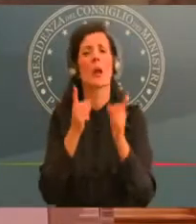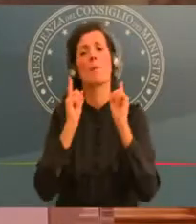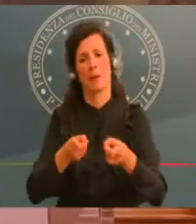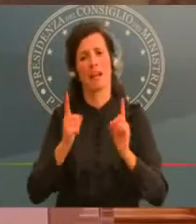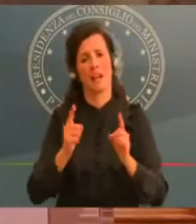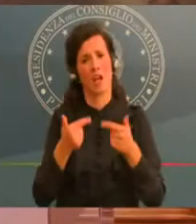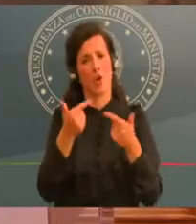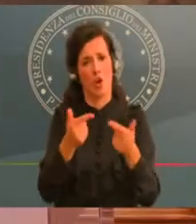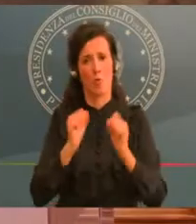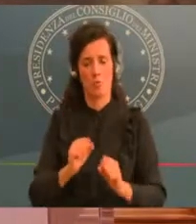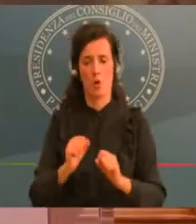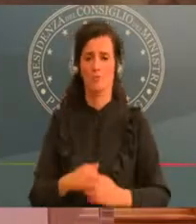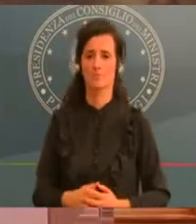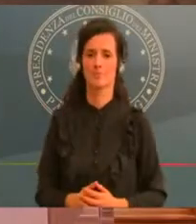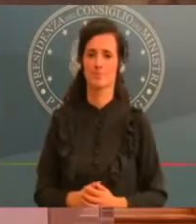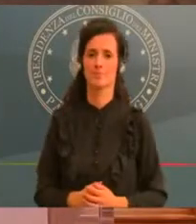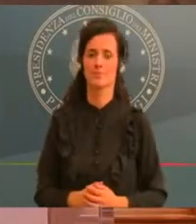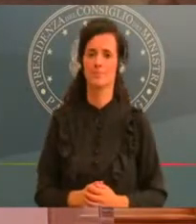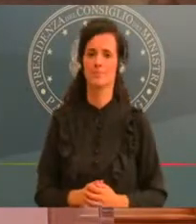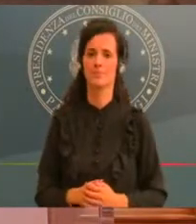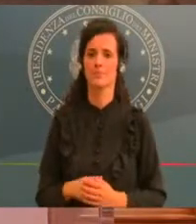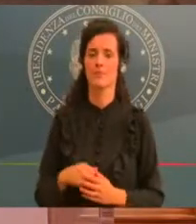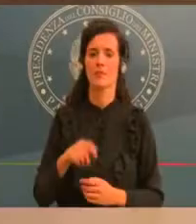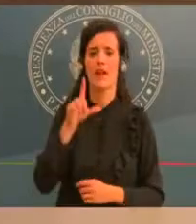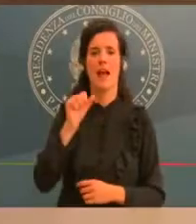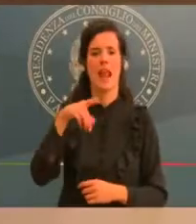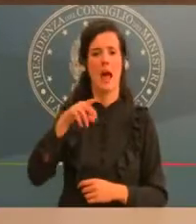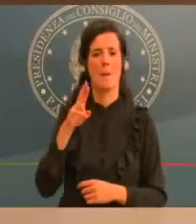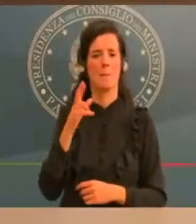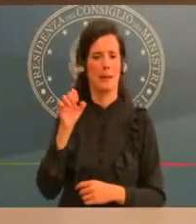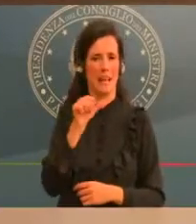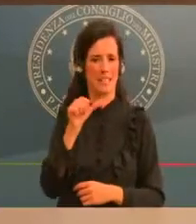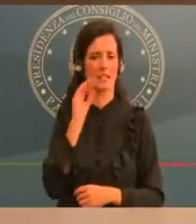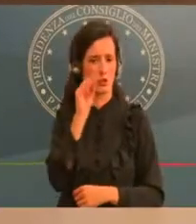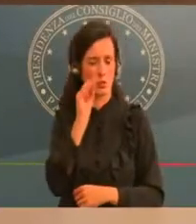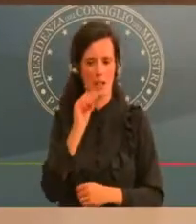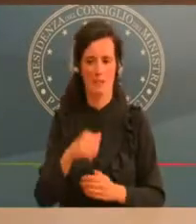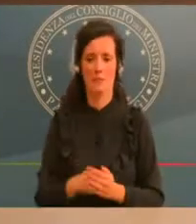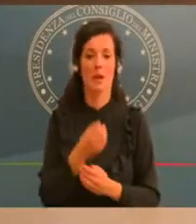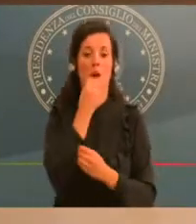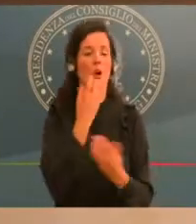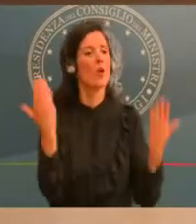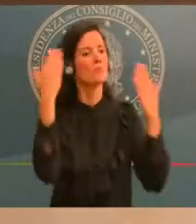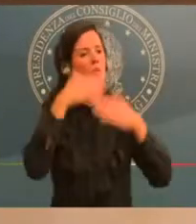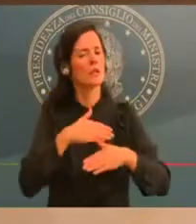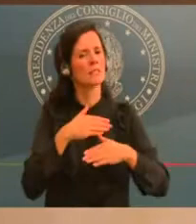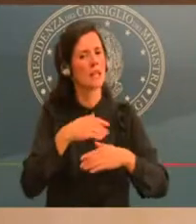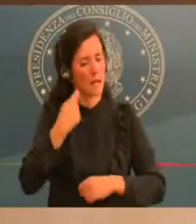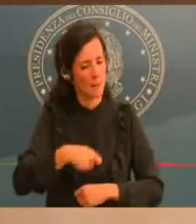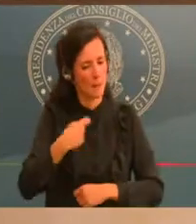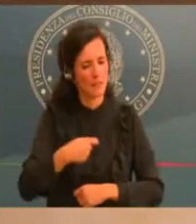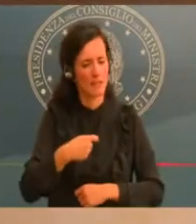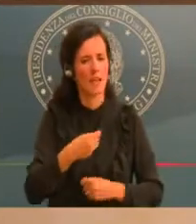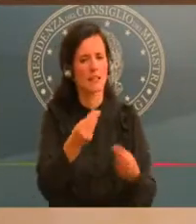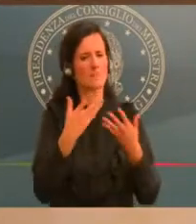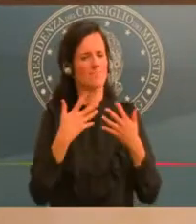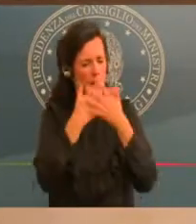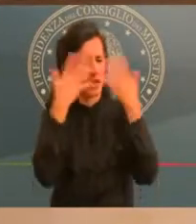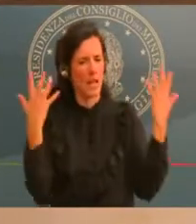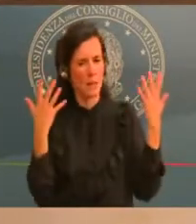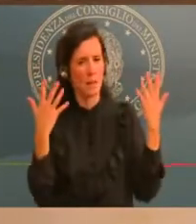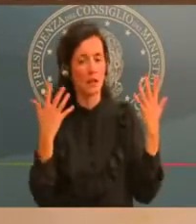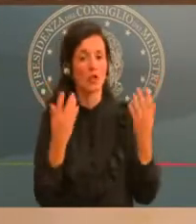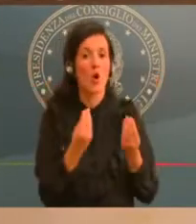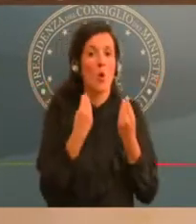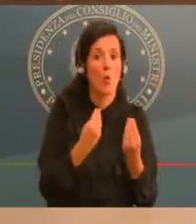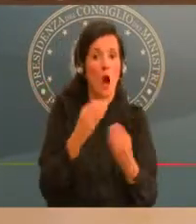Innanzitutto un chiarimento se e quando saranno necessarie le autocertificazioni. Poi, per quanto riguarda i ristori, il decreto